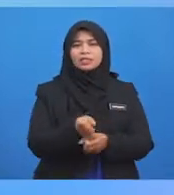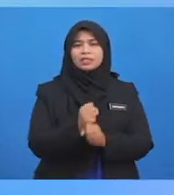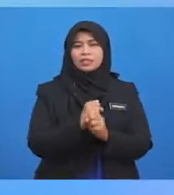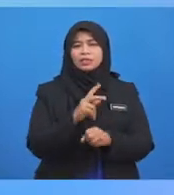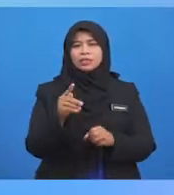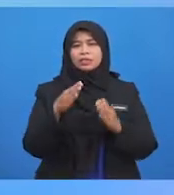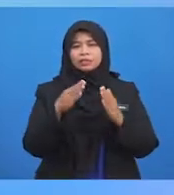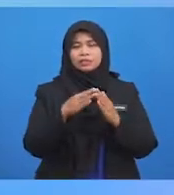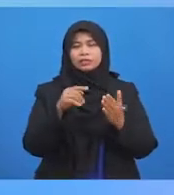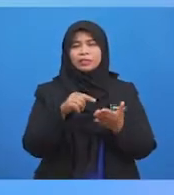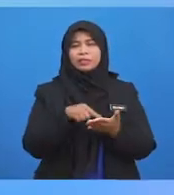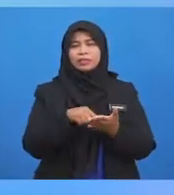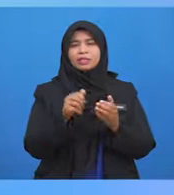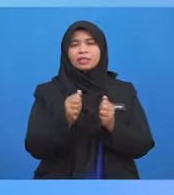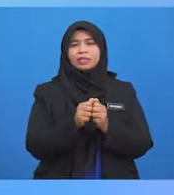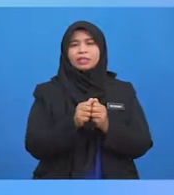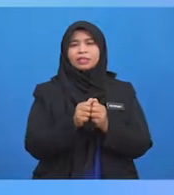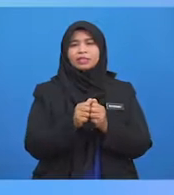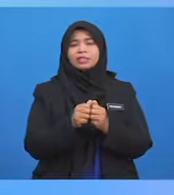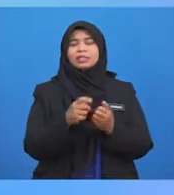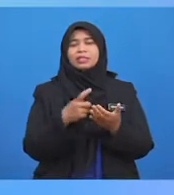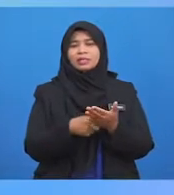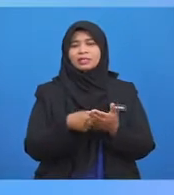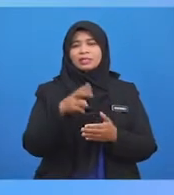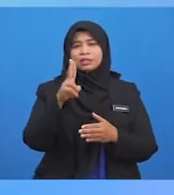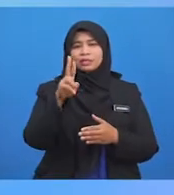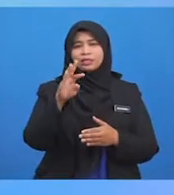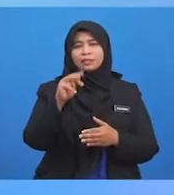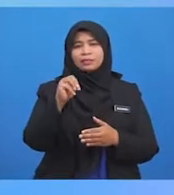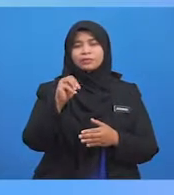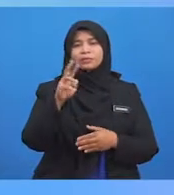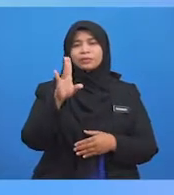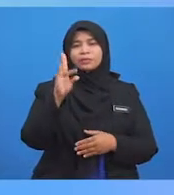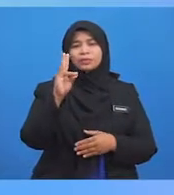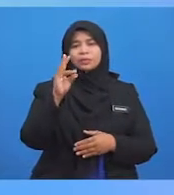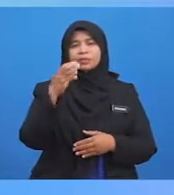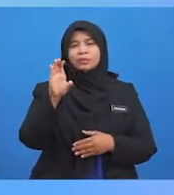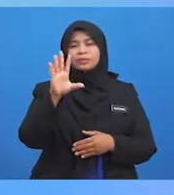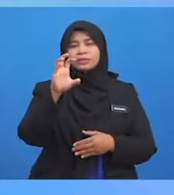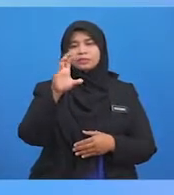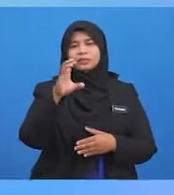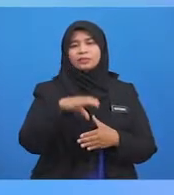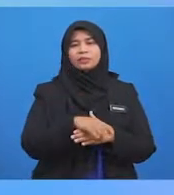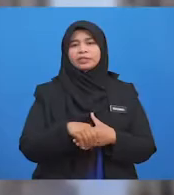RM750 Sebulan Penyewa tadi menjawab Saya terima